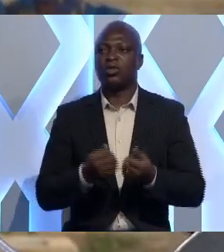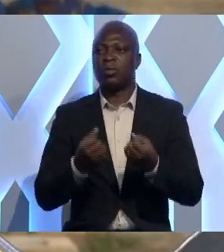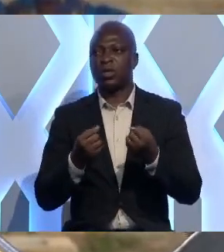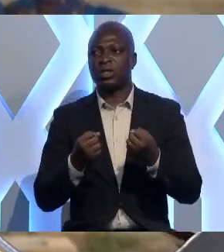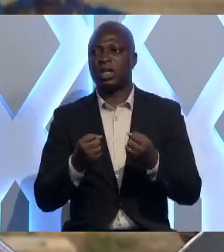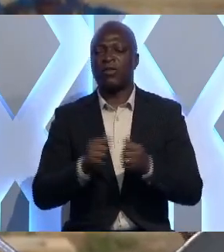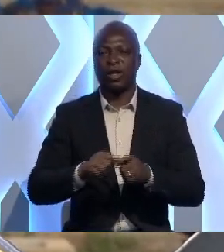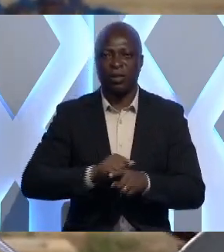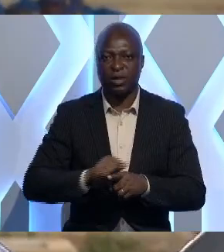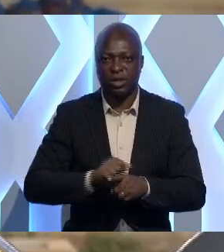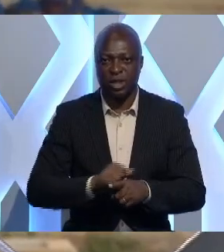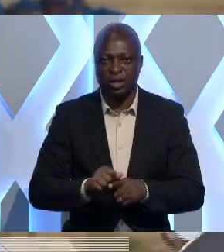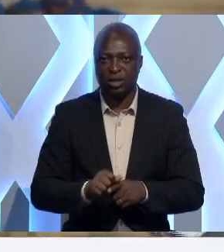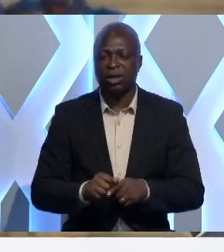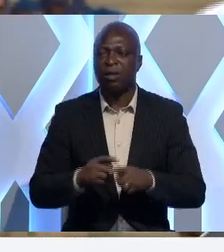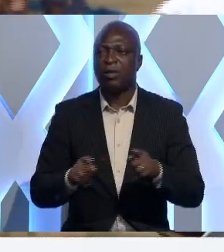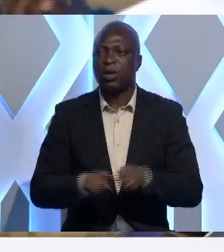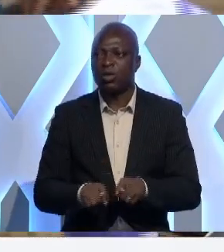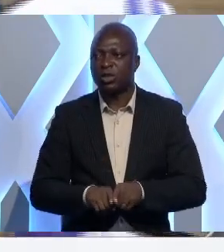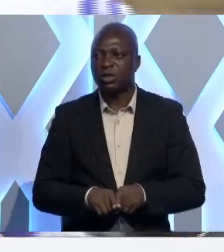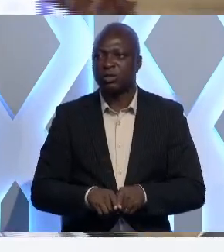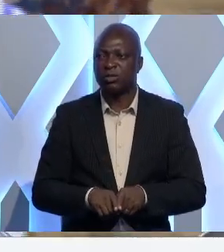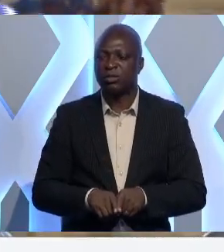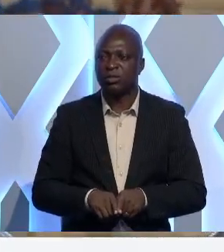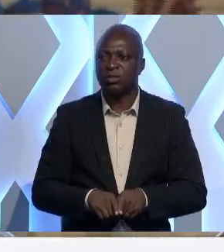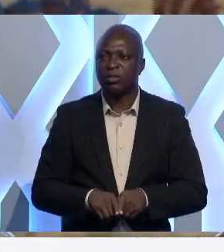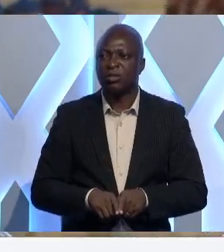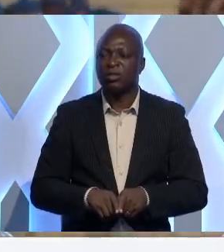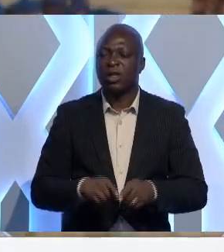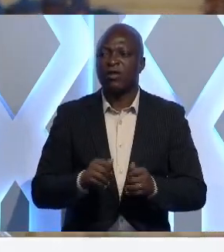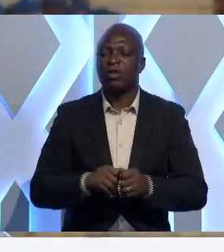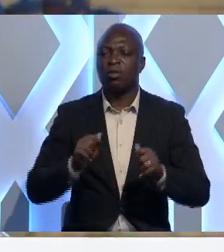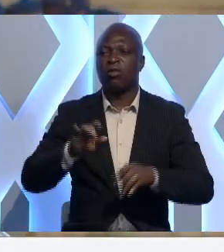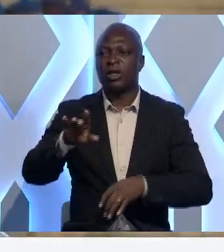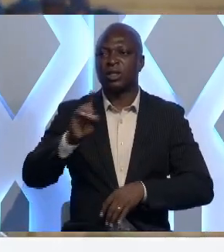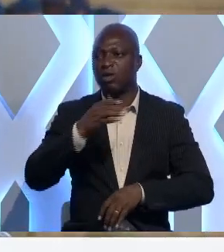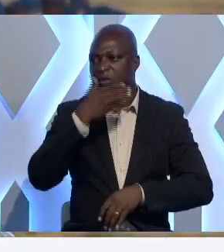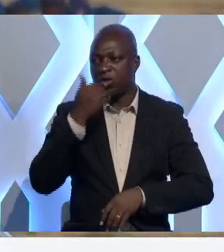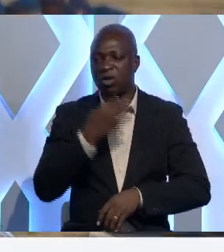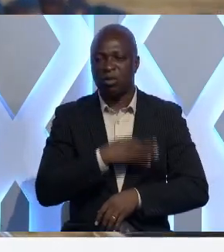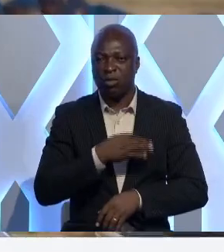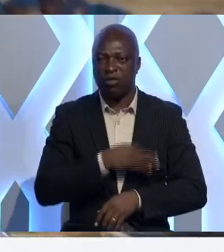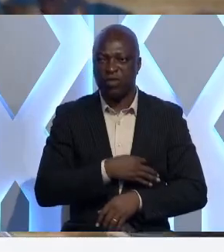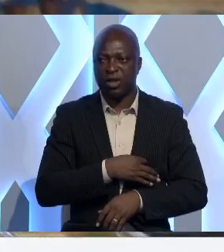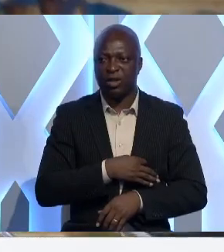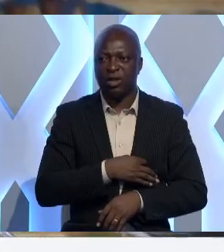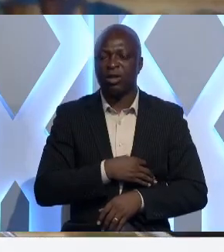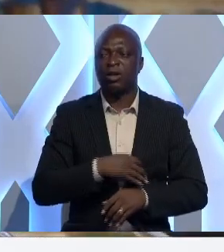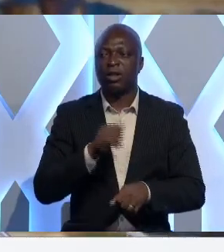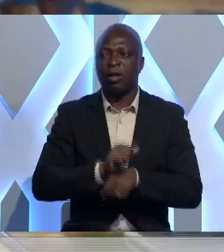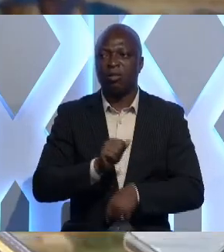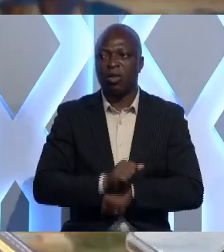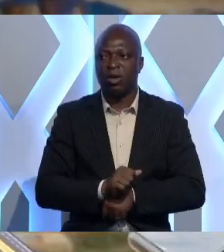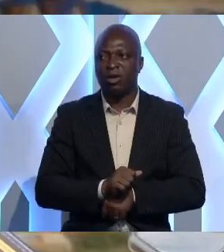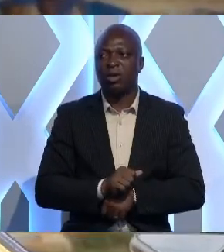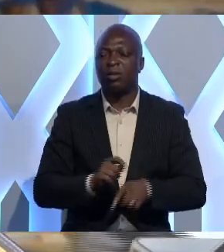en termes d'apprentissage mais également en termes de pouvoir tirer le meilleur profit en termes d'employabilité